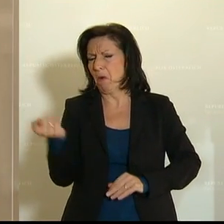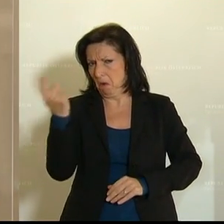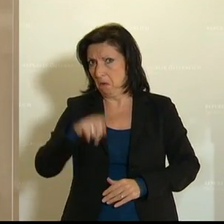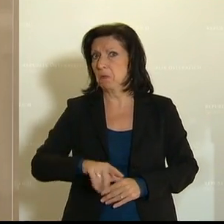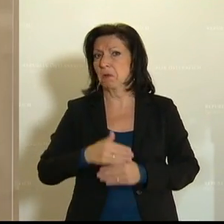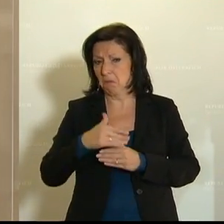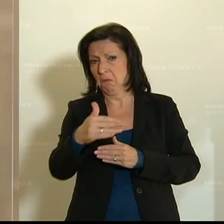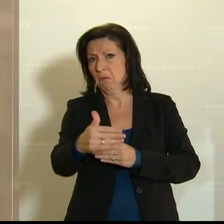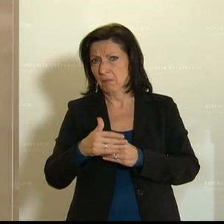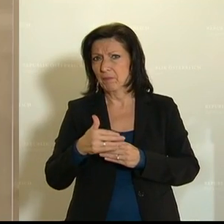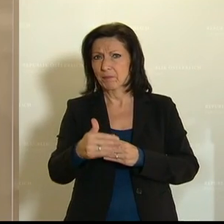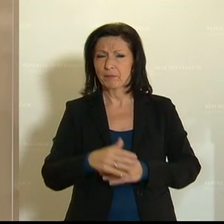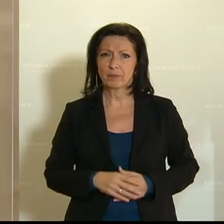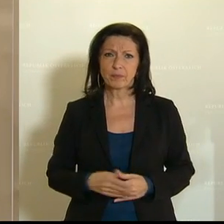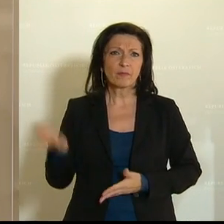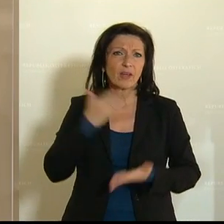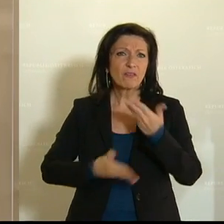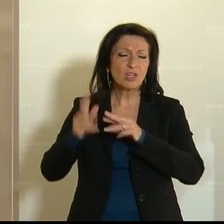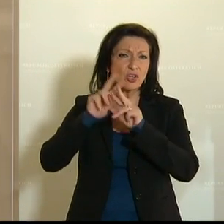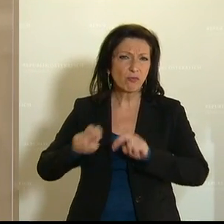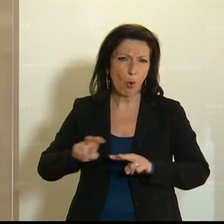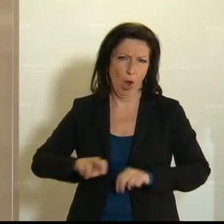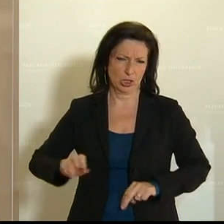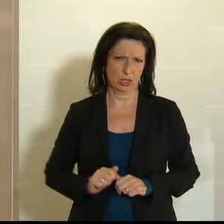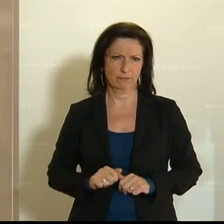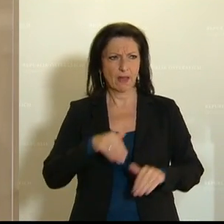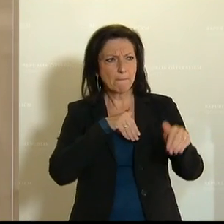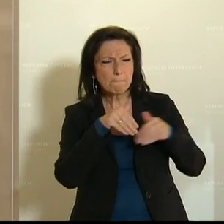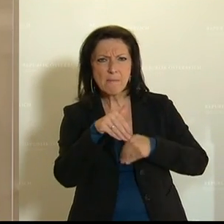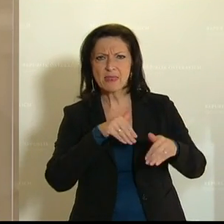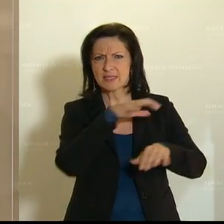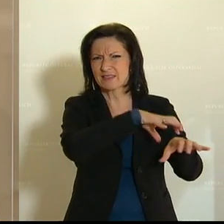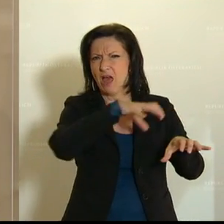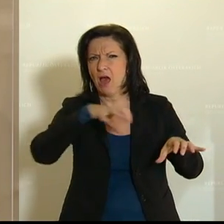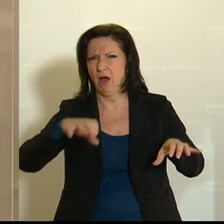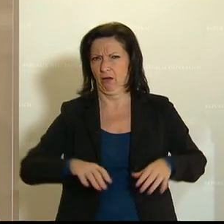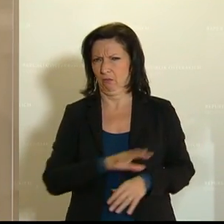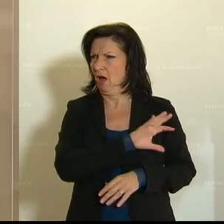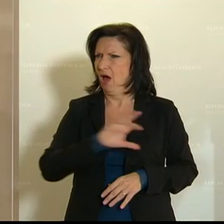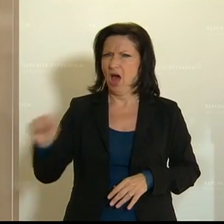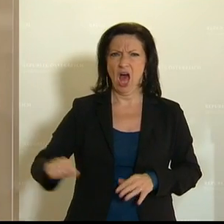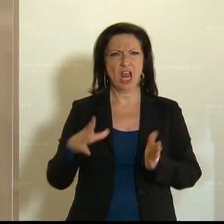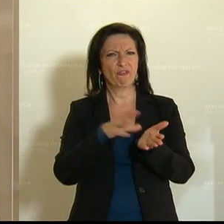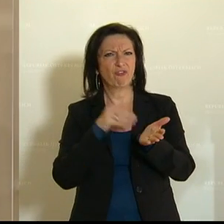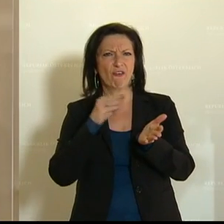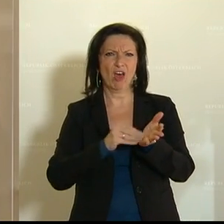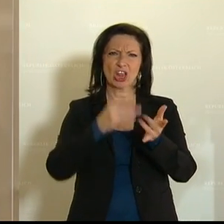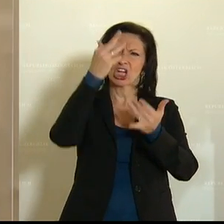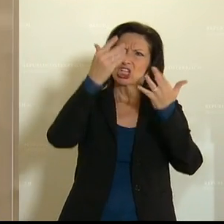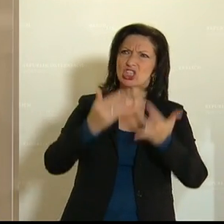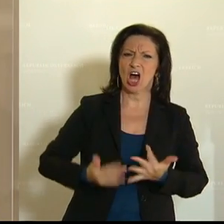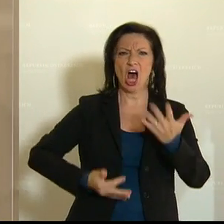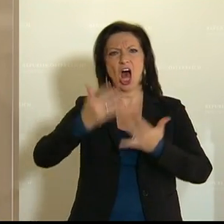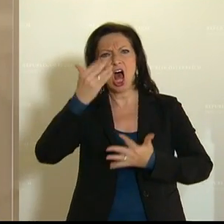Und wenn die Wirtschaftsforscher und die Ministerien mit Zahlen und Kurven hantieren, über Prognosen